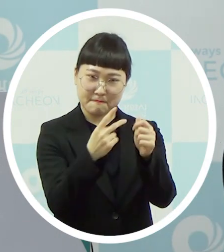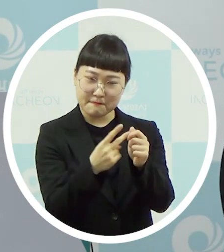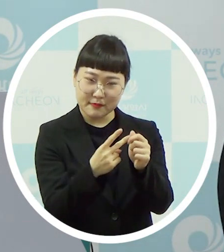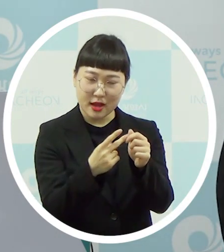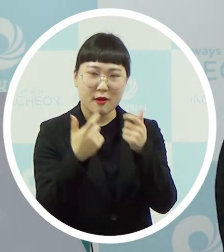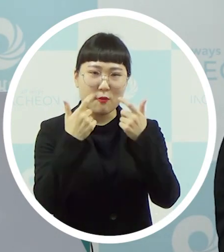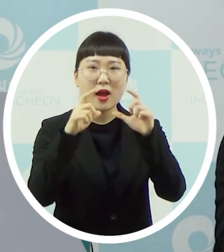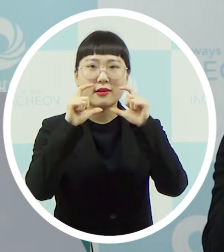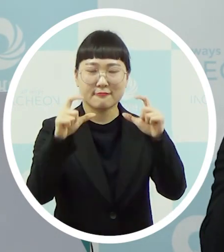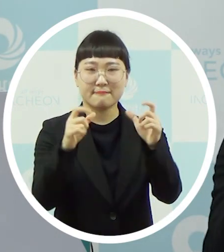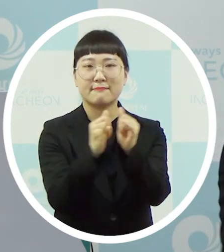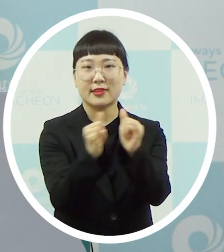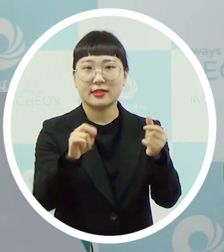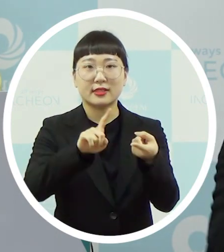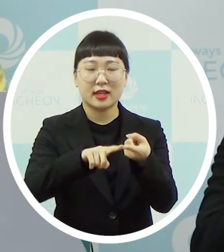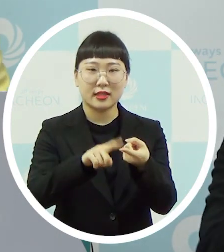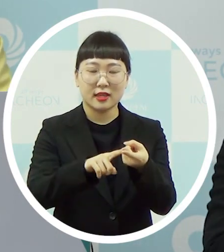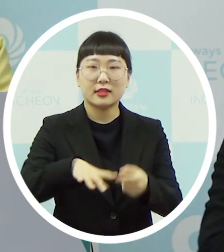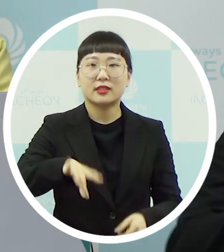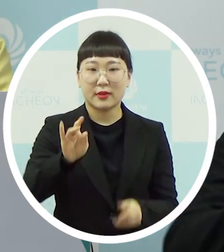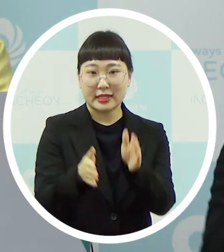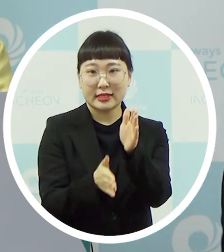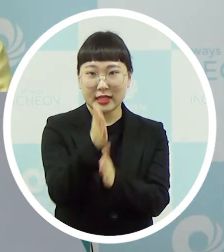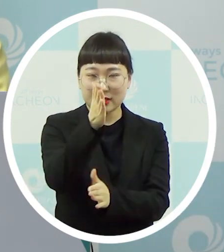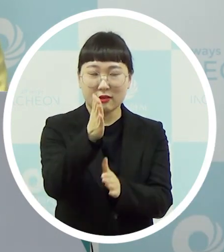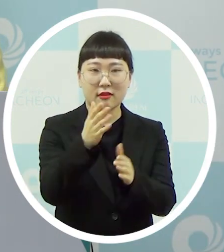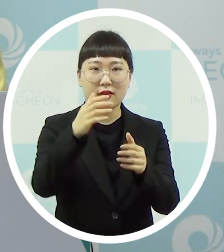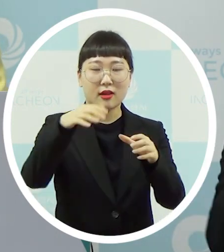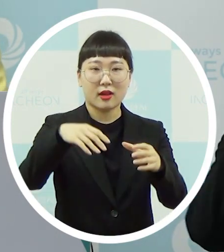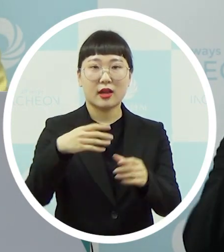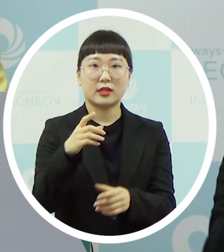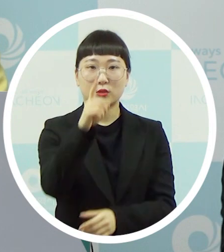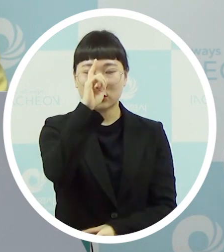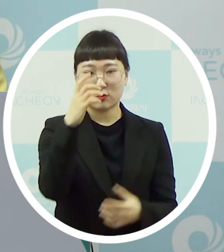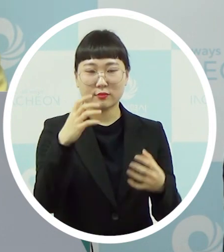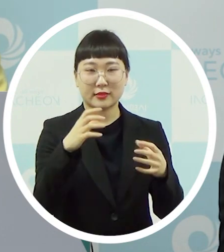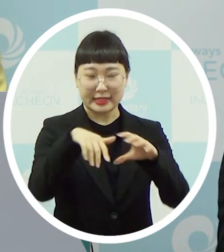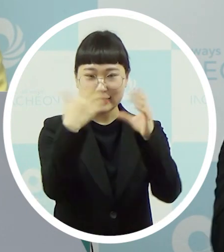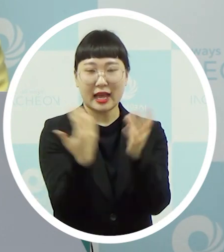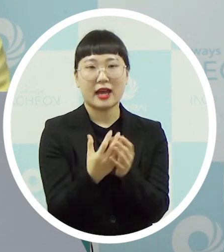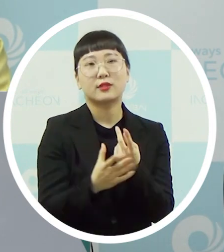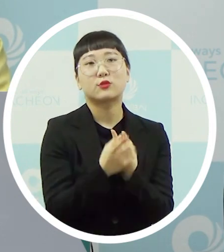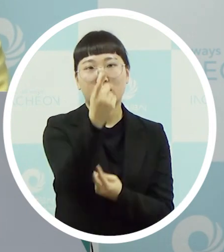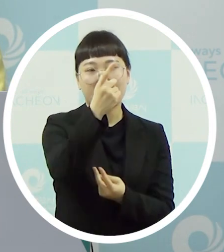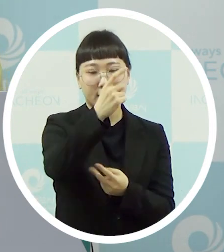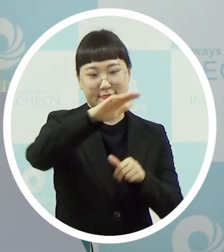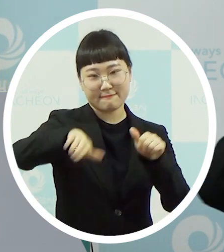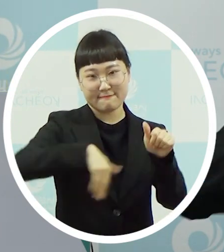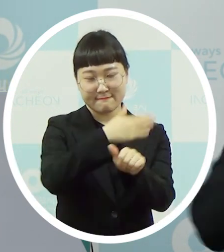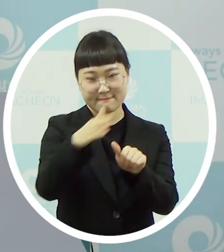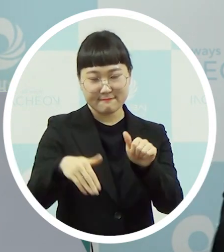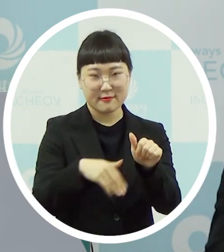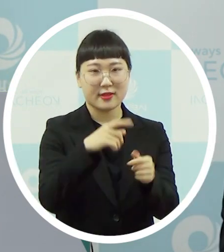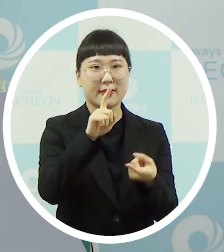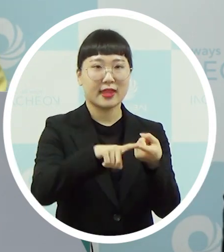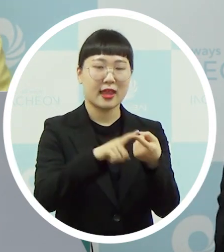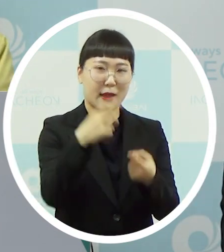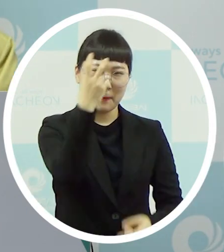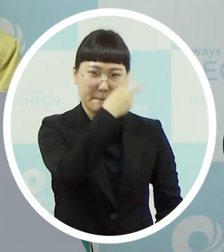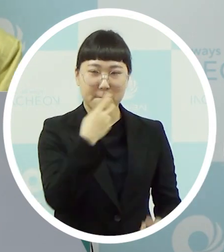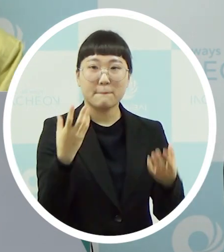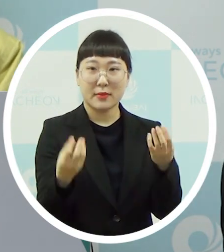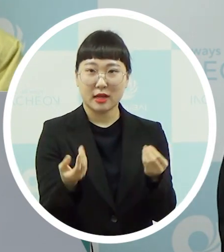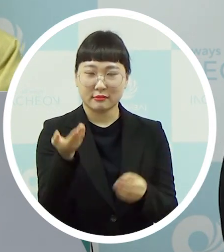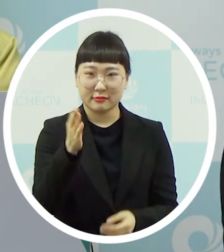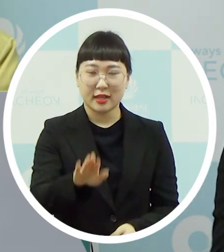전체적으로 총괄을 해서 진행을 해왔었습니다 그렇지만 이제 확진자가 여러 지역에서 다발적으로 발생을 하고 아까 시장님